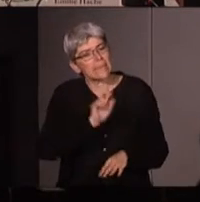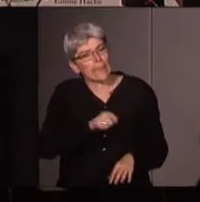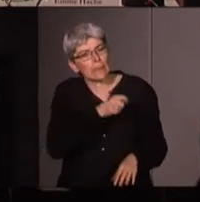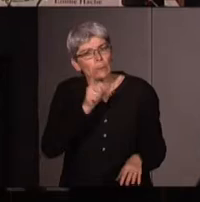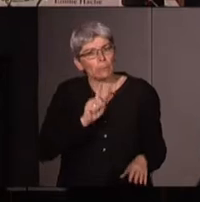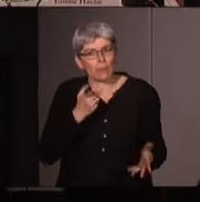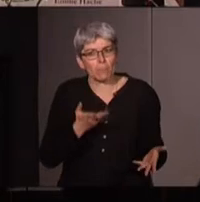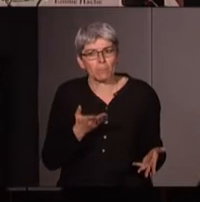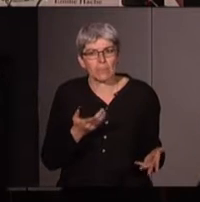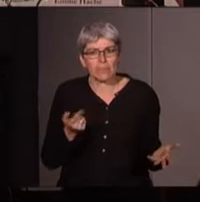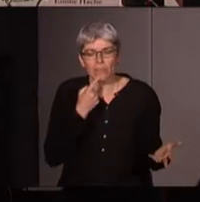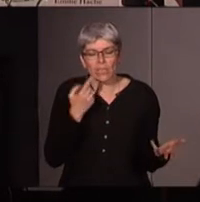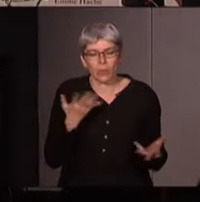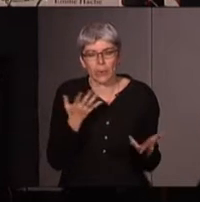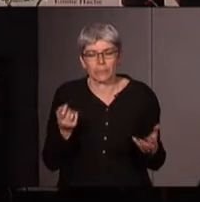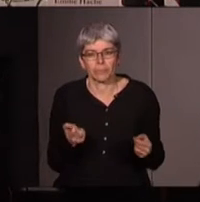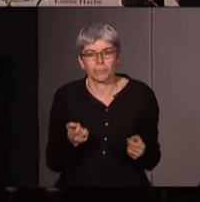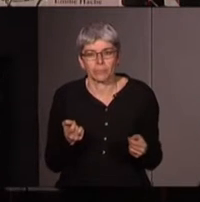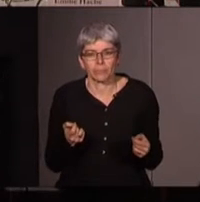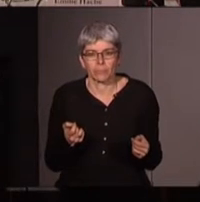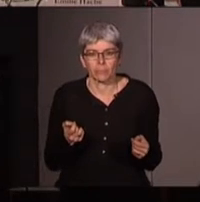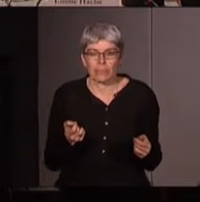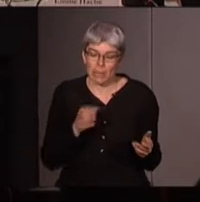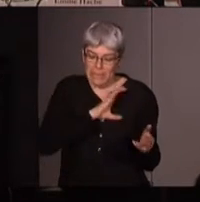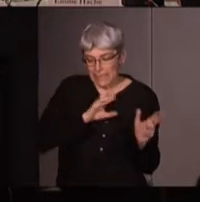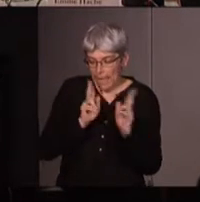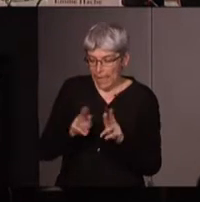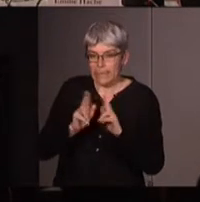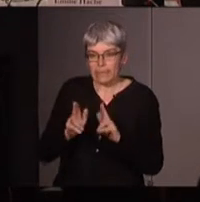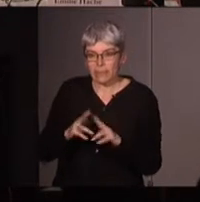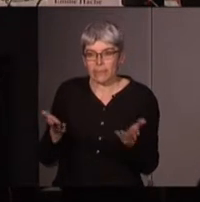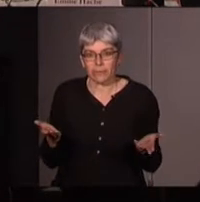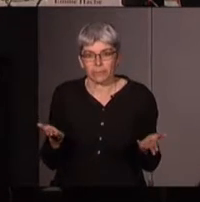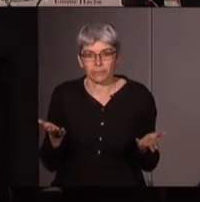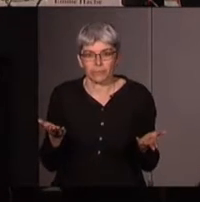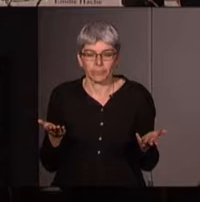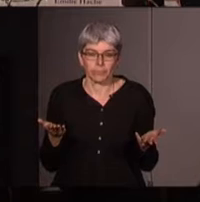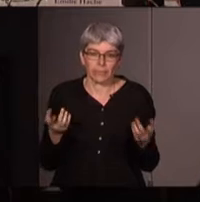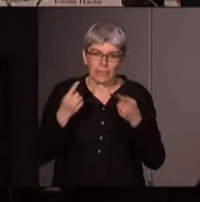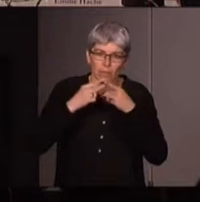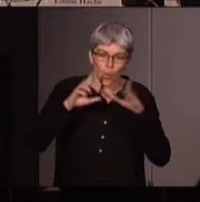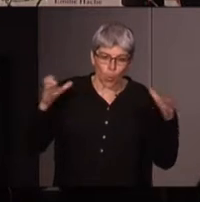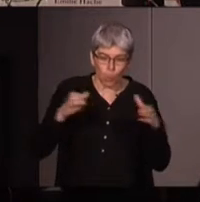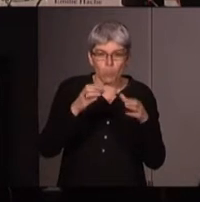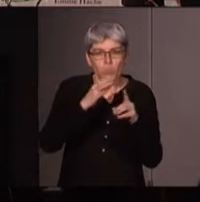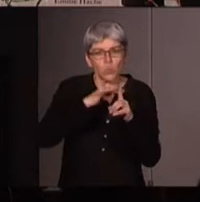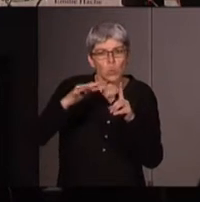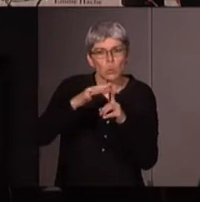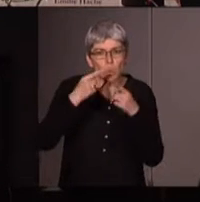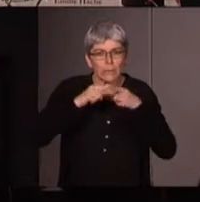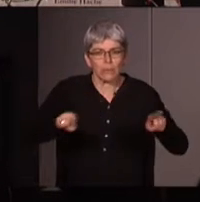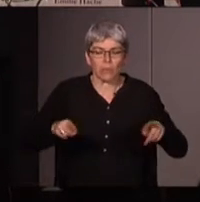l'essentialisme aussi cette tentative d'expliquer les différences entre les groupes sociaux par des